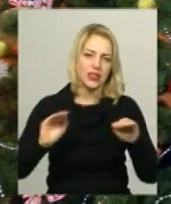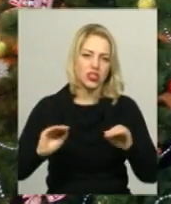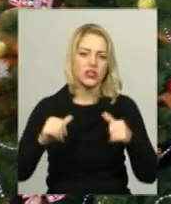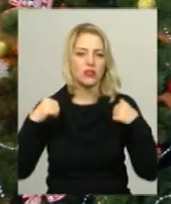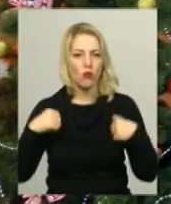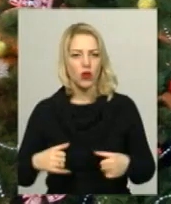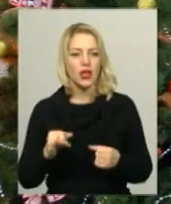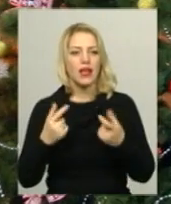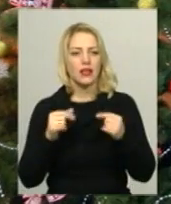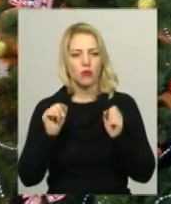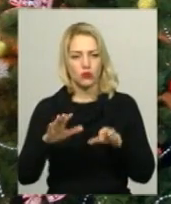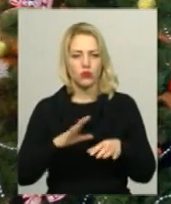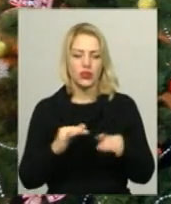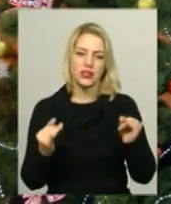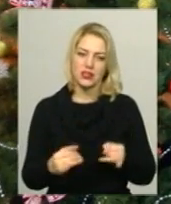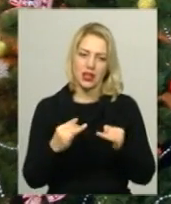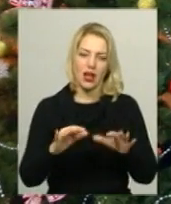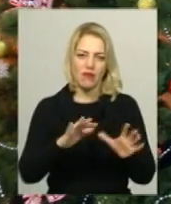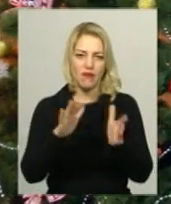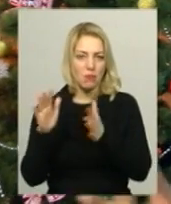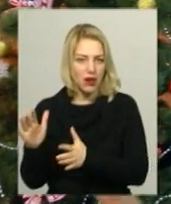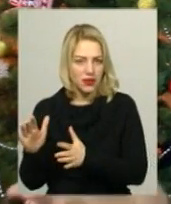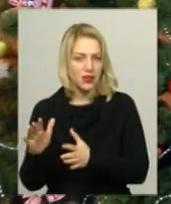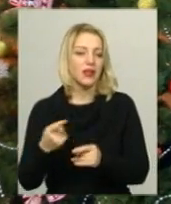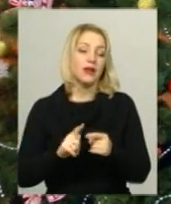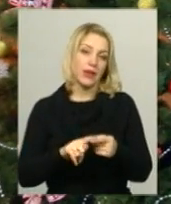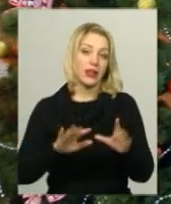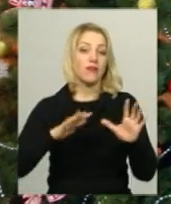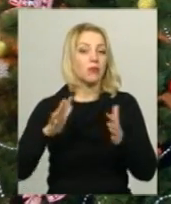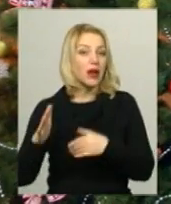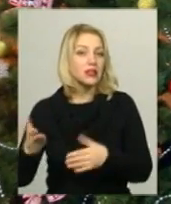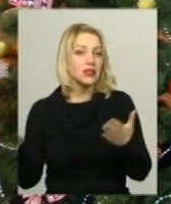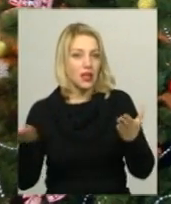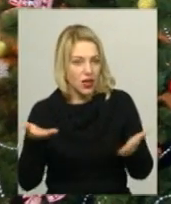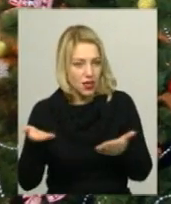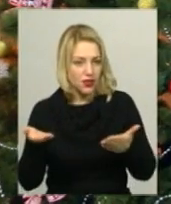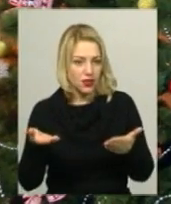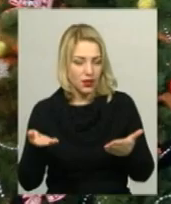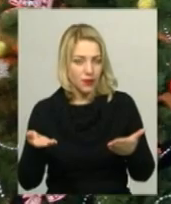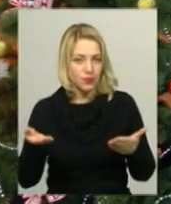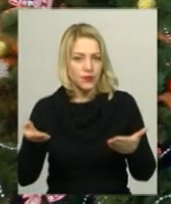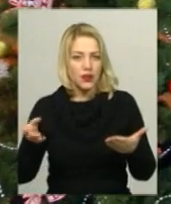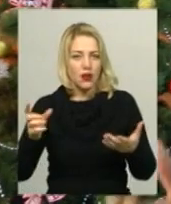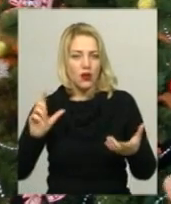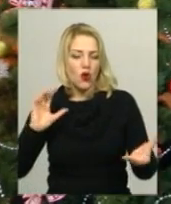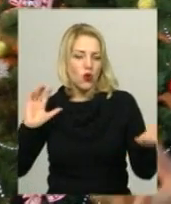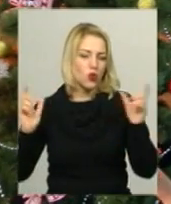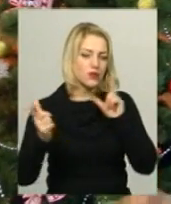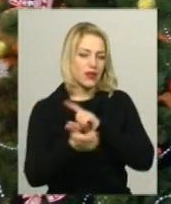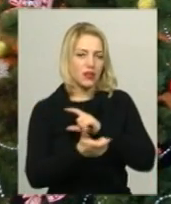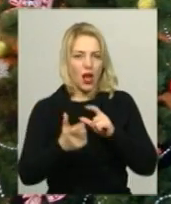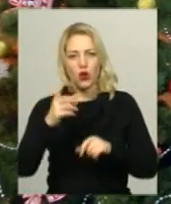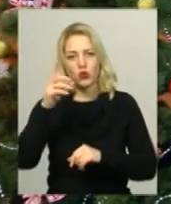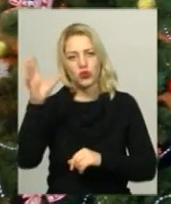і де можуть дуже цікаві будуть випадки, такі випадки, які розвертають ніч зовсім в